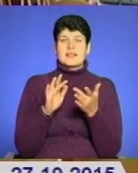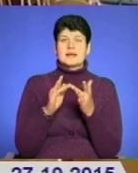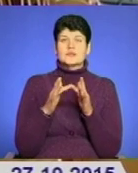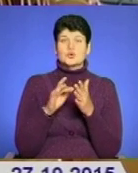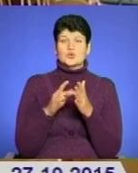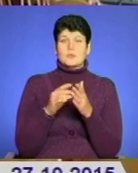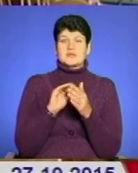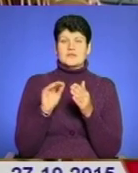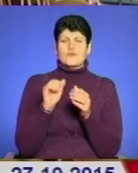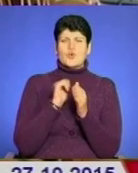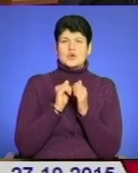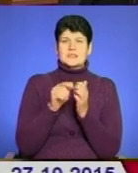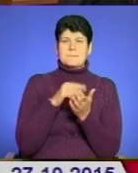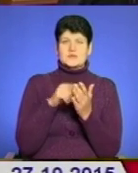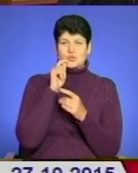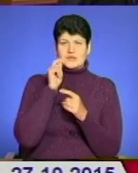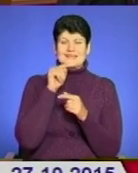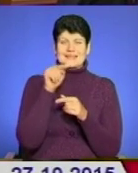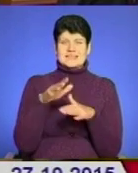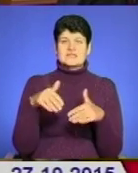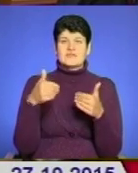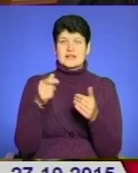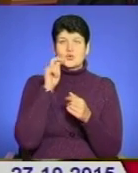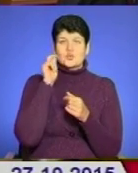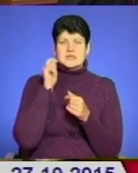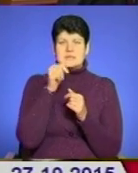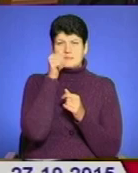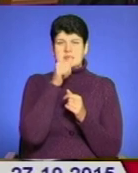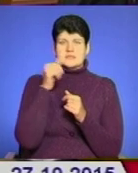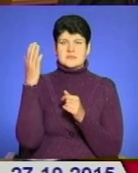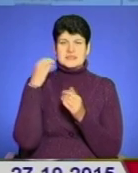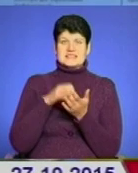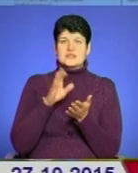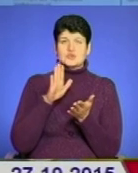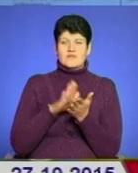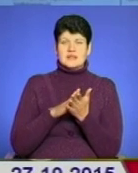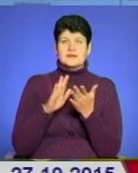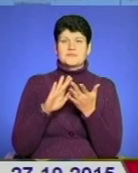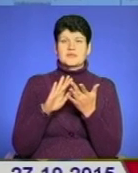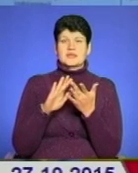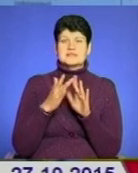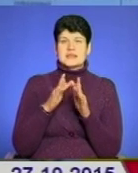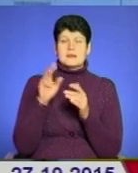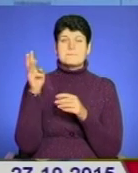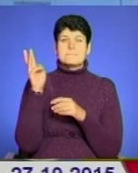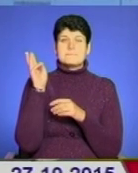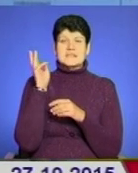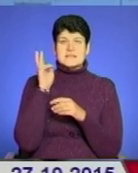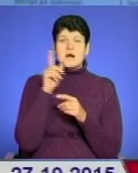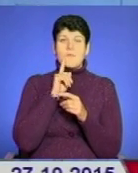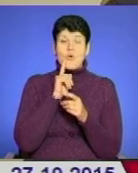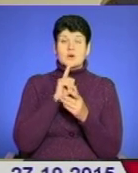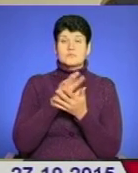в кожне місто України. Таке звернення українці місяць зареєстрували на сайті президента. А поки триває збір